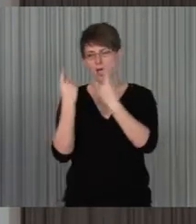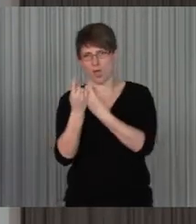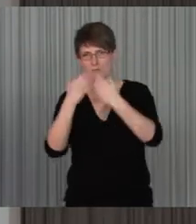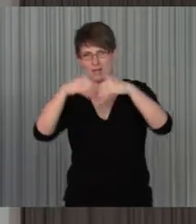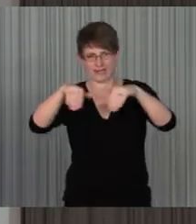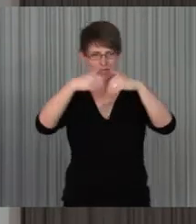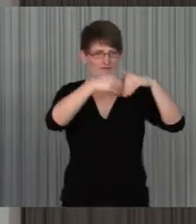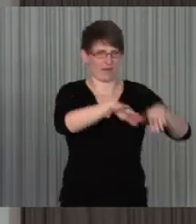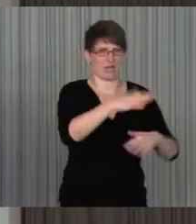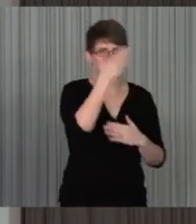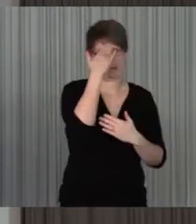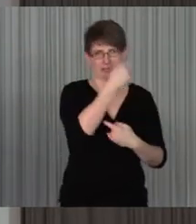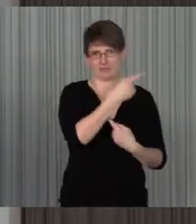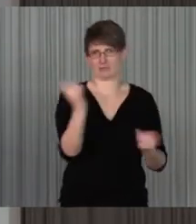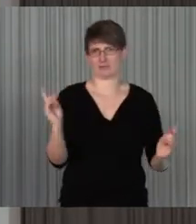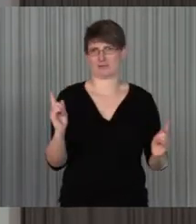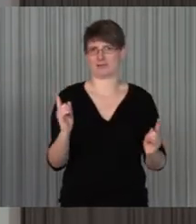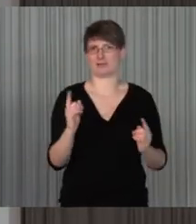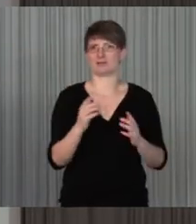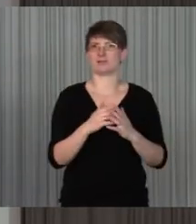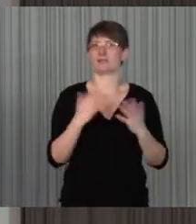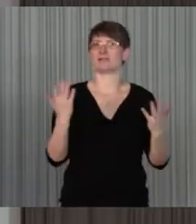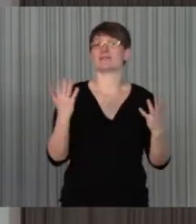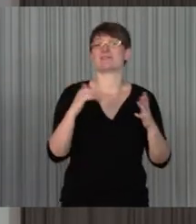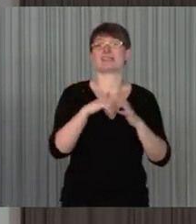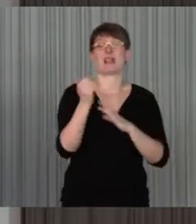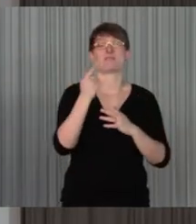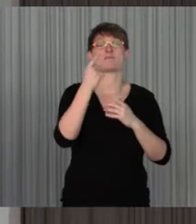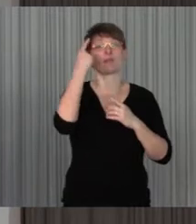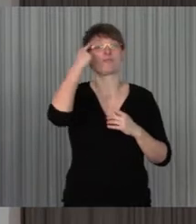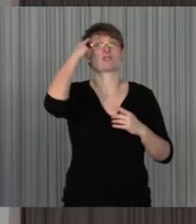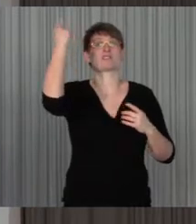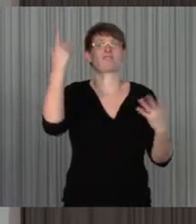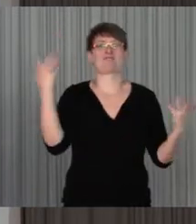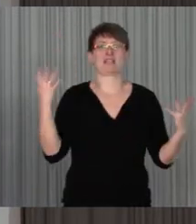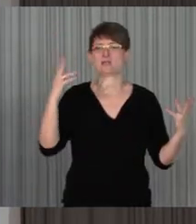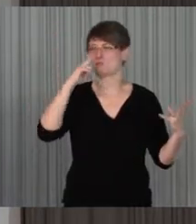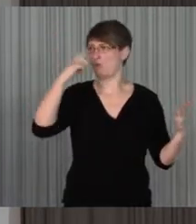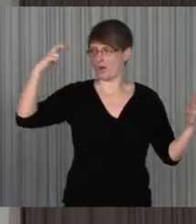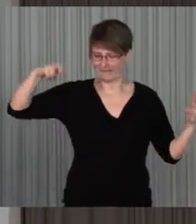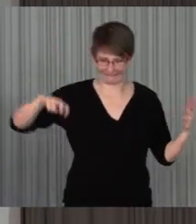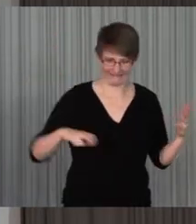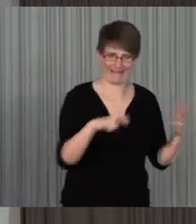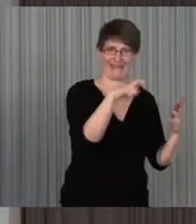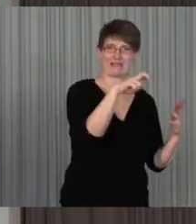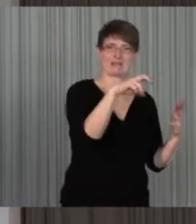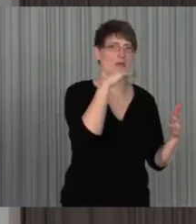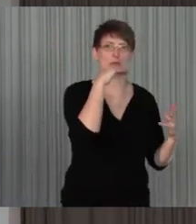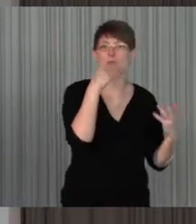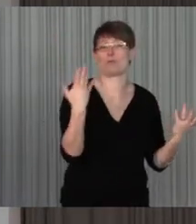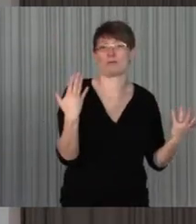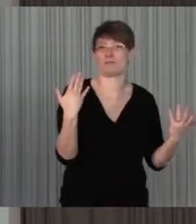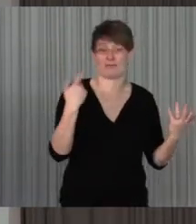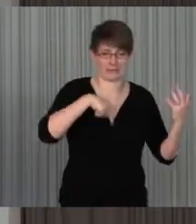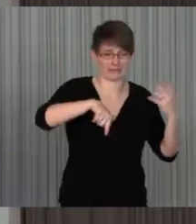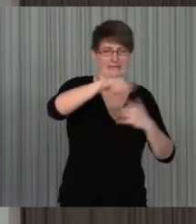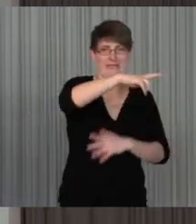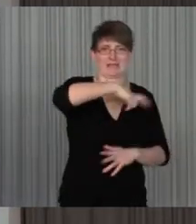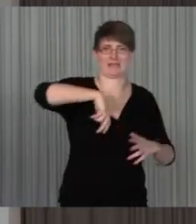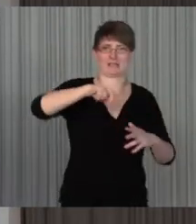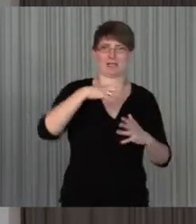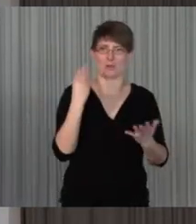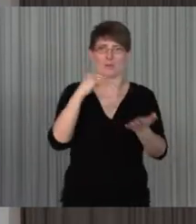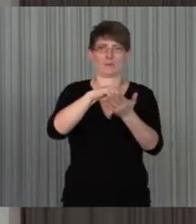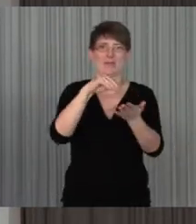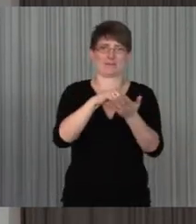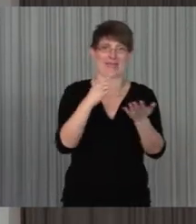beschäftigt, wichtig ist halt nicht bloß zu machen, was da alles dran liegt, reinkommen allein reicht nicht, man muss, wenn man drin ist, eben frei